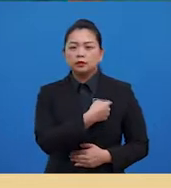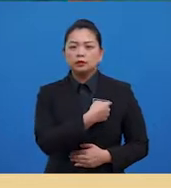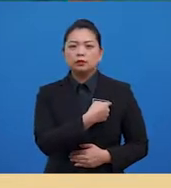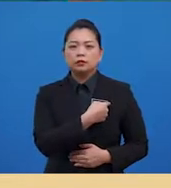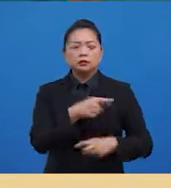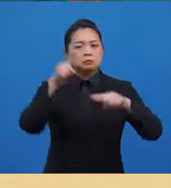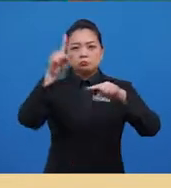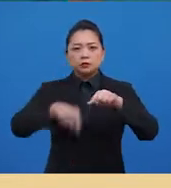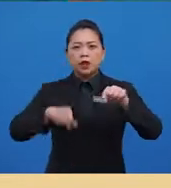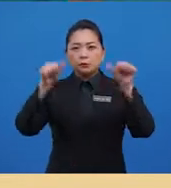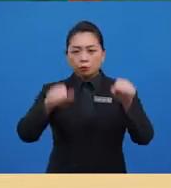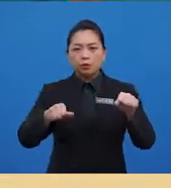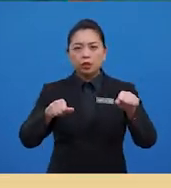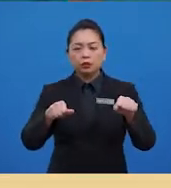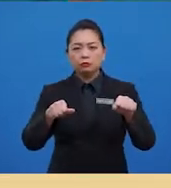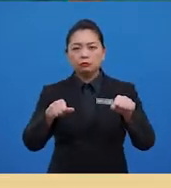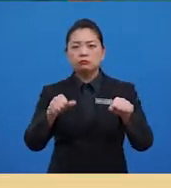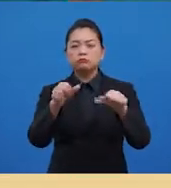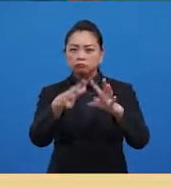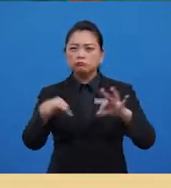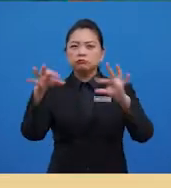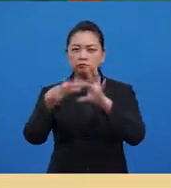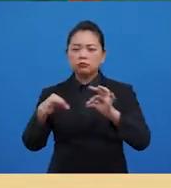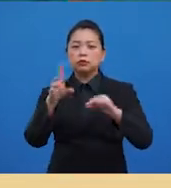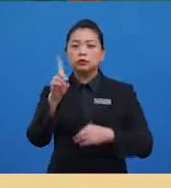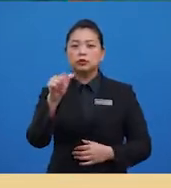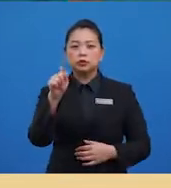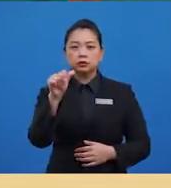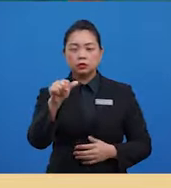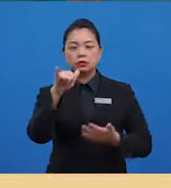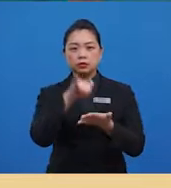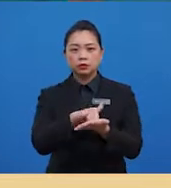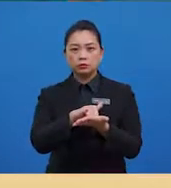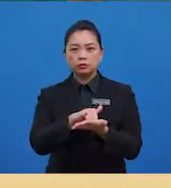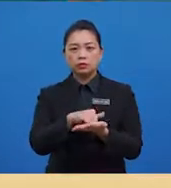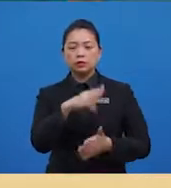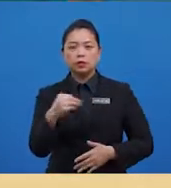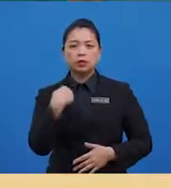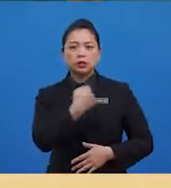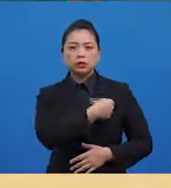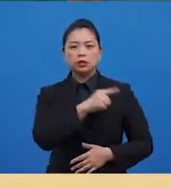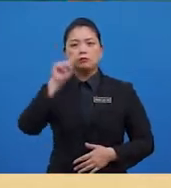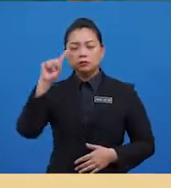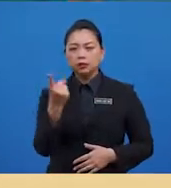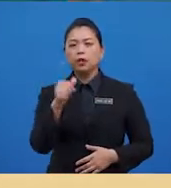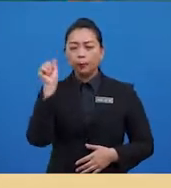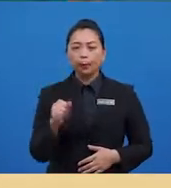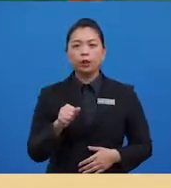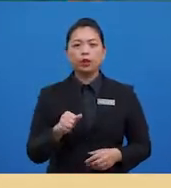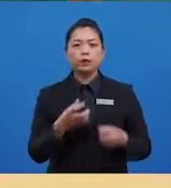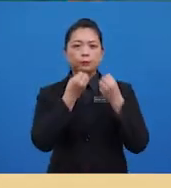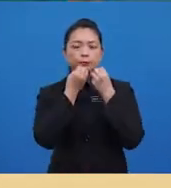berupaya memperihal data tersebut. Sebaliknya, kita hanya mampu memberitahu